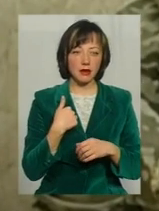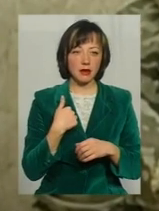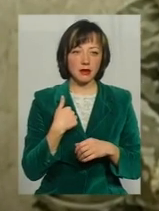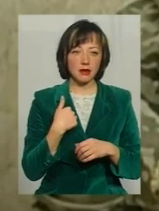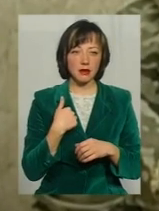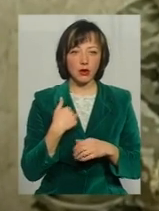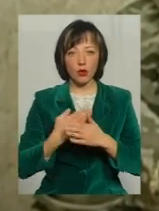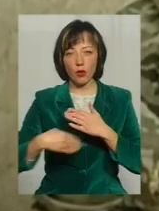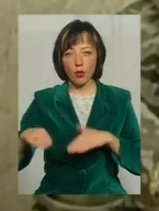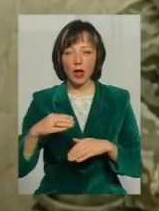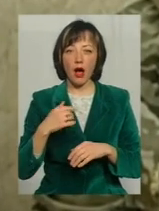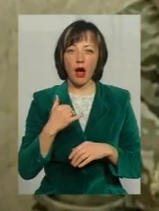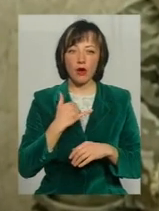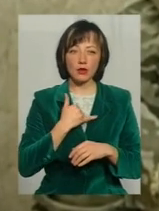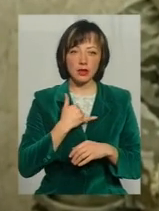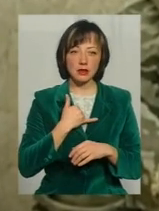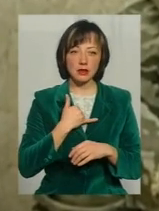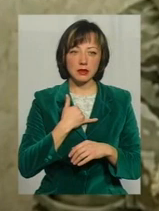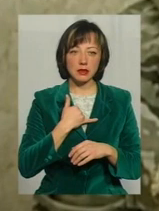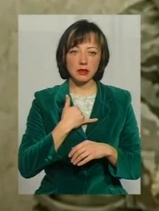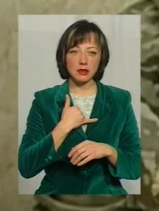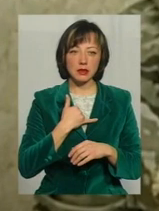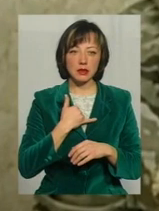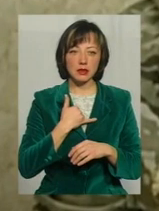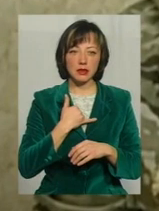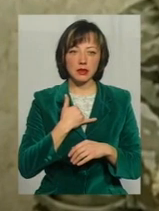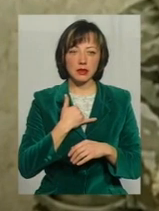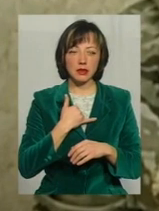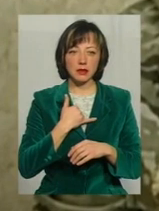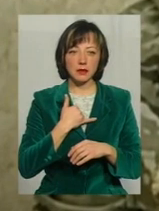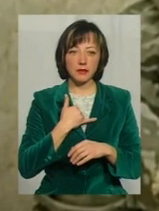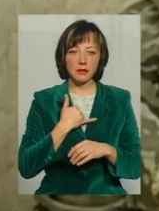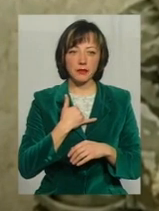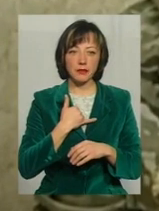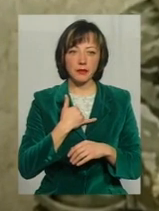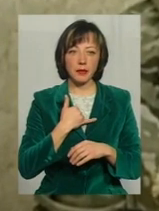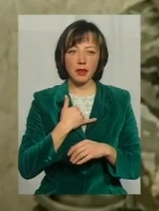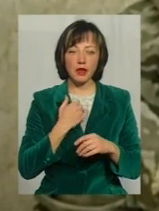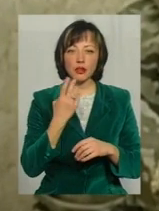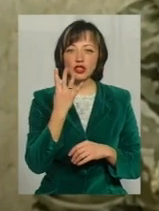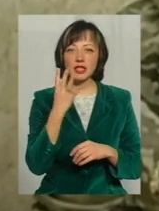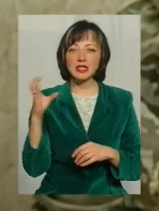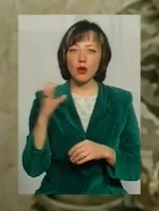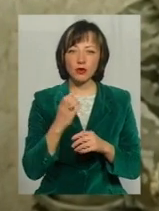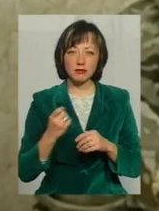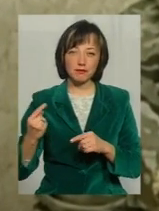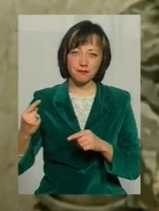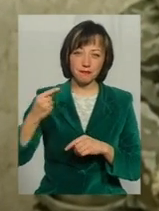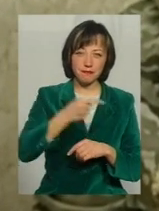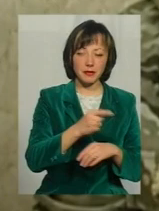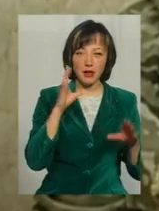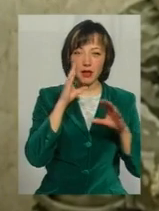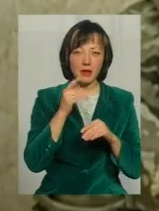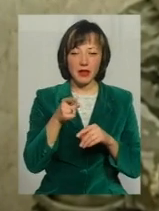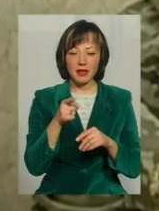А до нас було там з веселої гори Там далі 4 секунди вистріл Тобто ти не